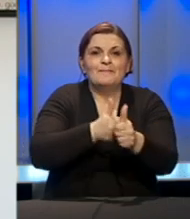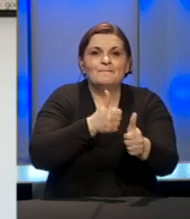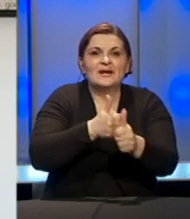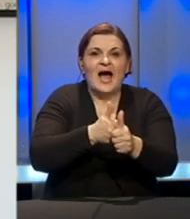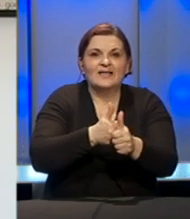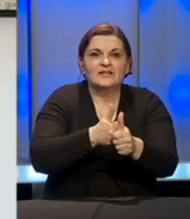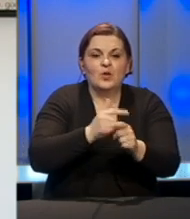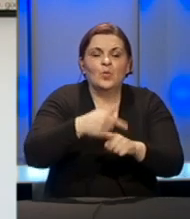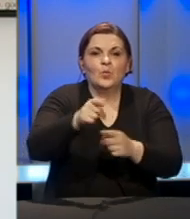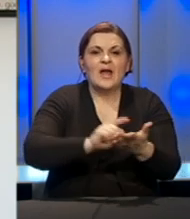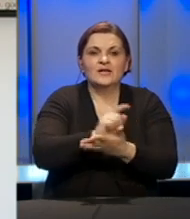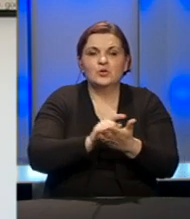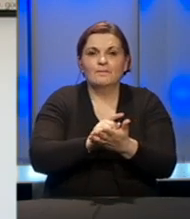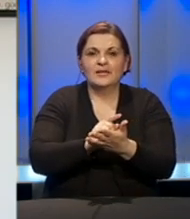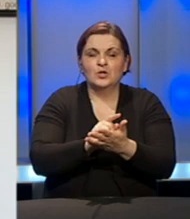periodu od 14 dana.